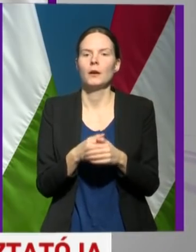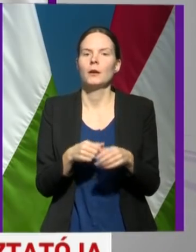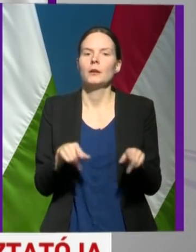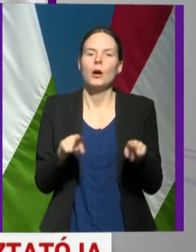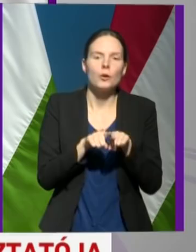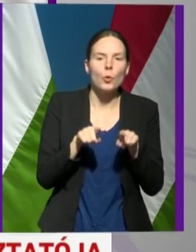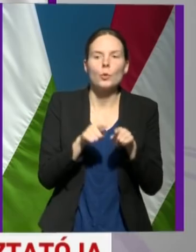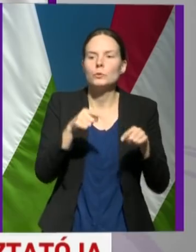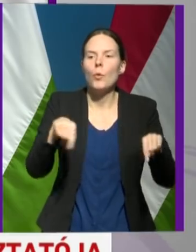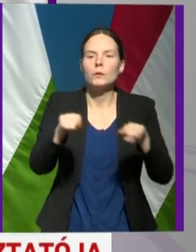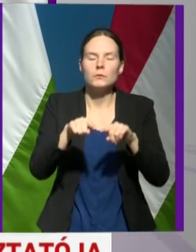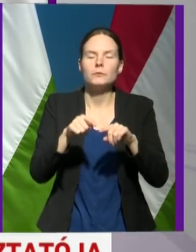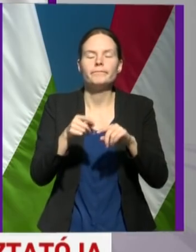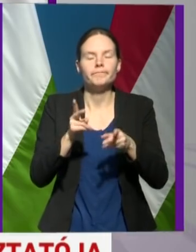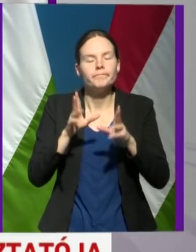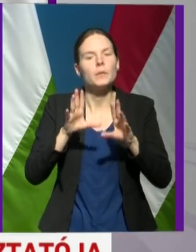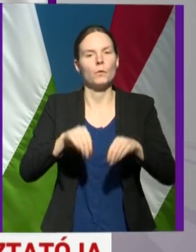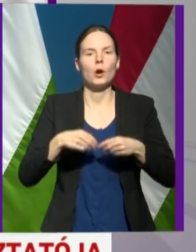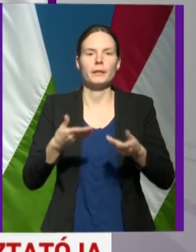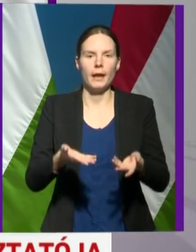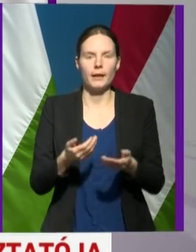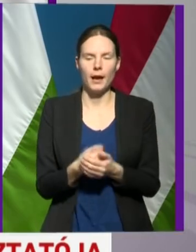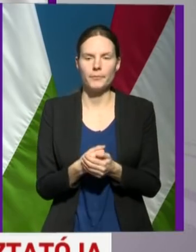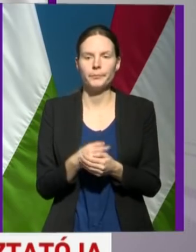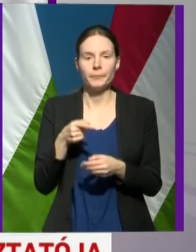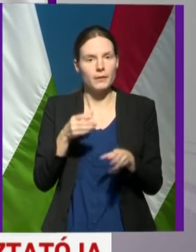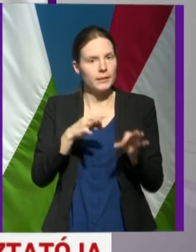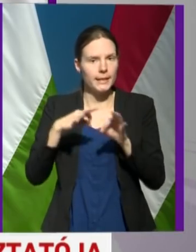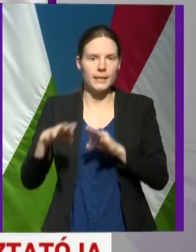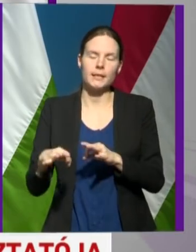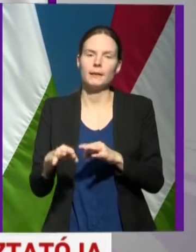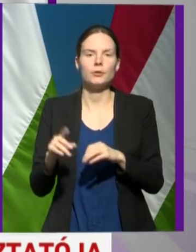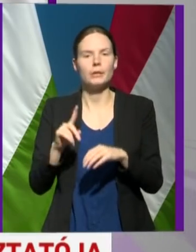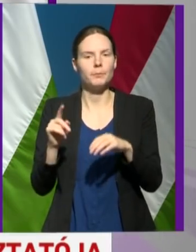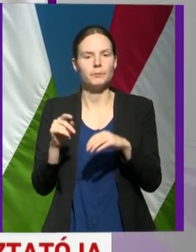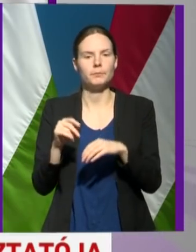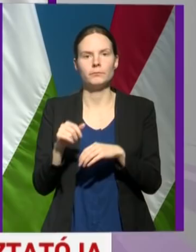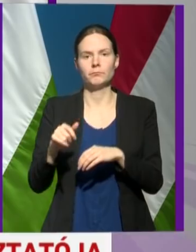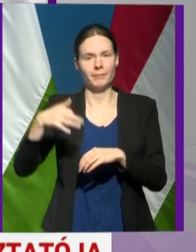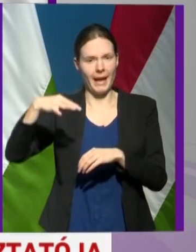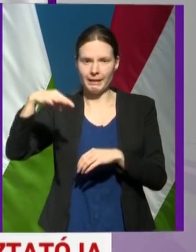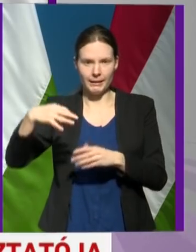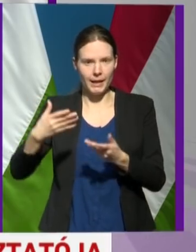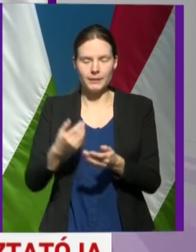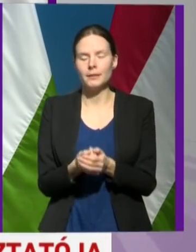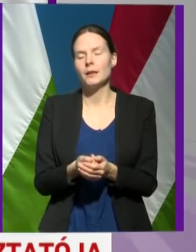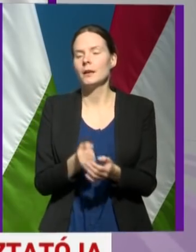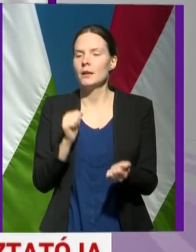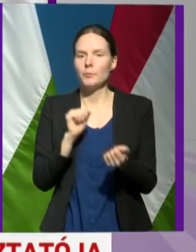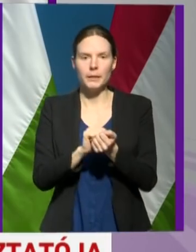ezeknek a tudomásulvételére. Ez az intézkedés nem egyedülálló. Bizonyára